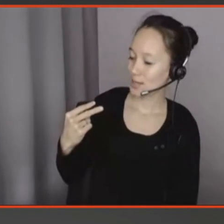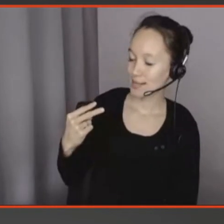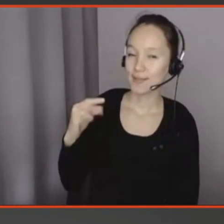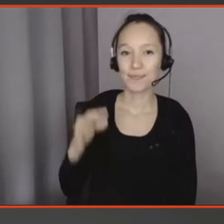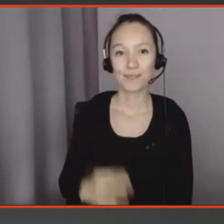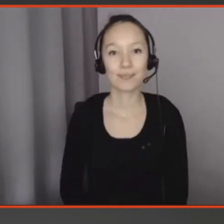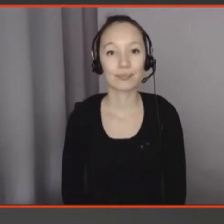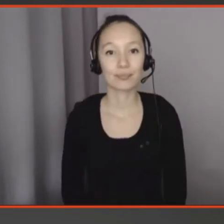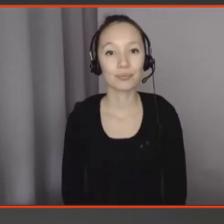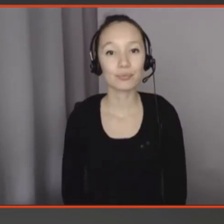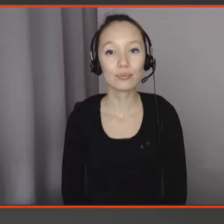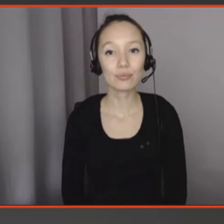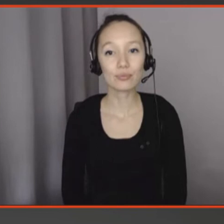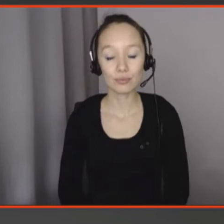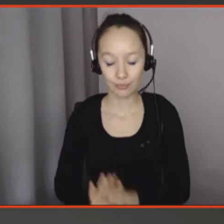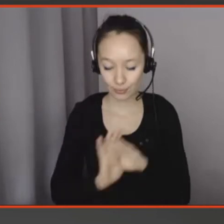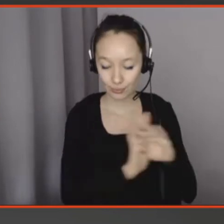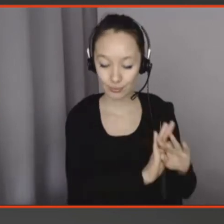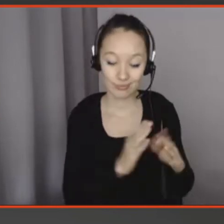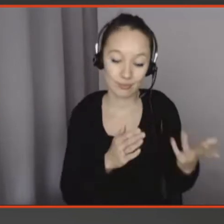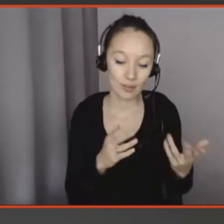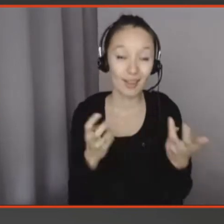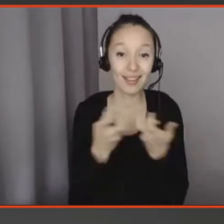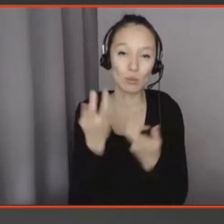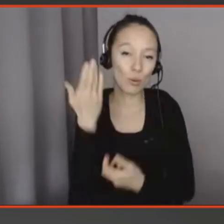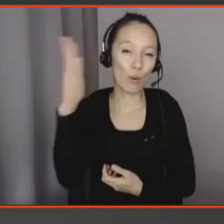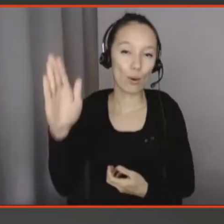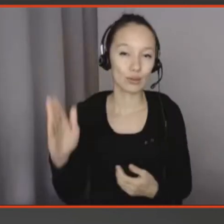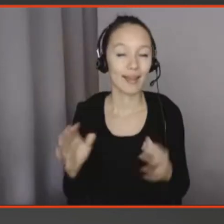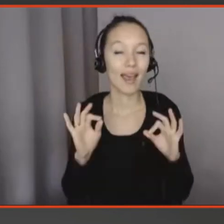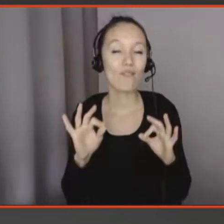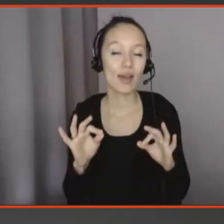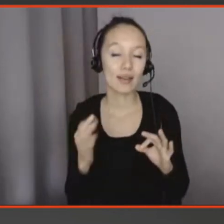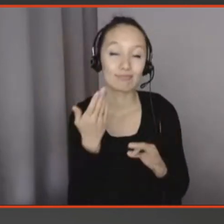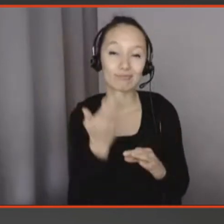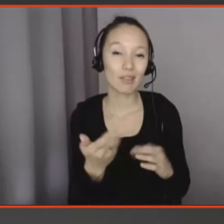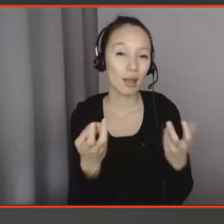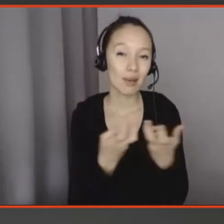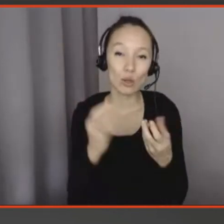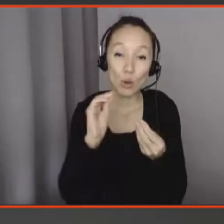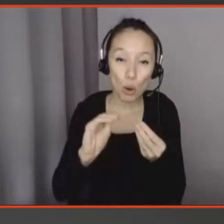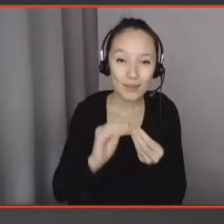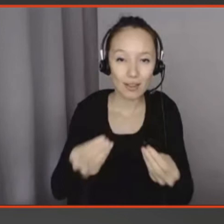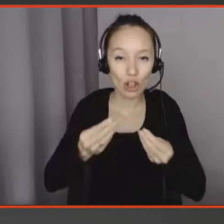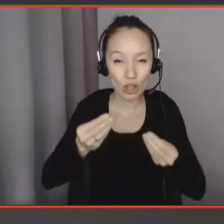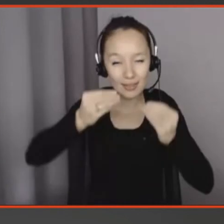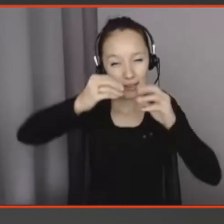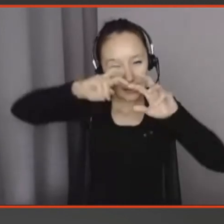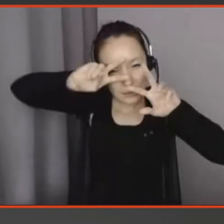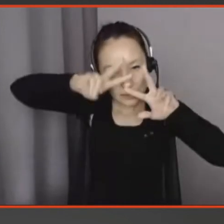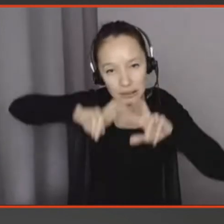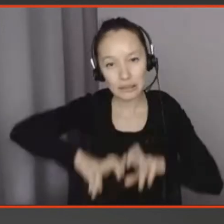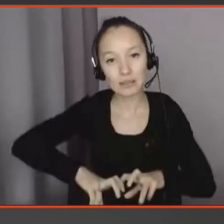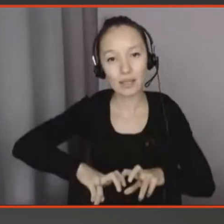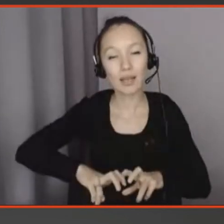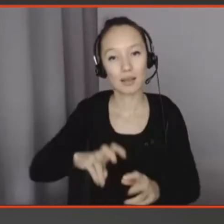Un autre exemple que j'aime bien mentionner, c'est encore dans cette veine des objets qui sont des objets de recherche, il y a une étudiante Renée Nordman